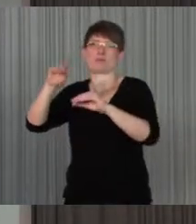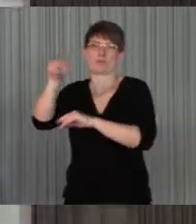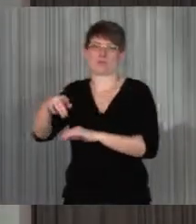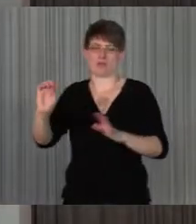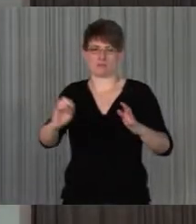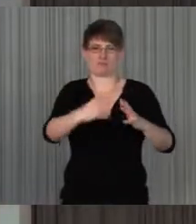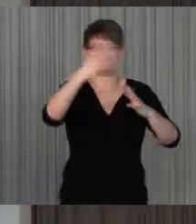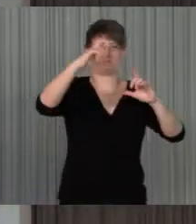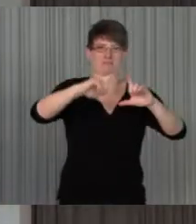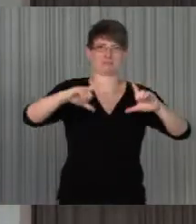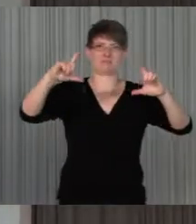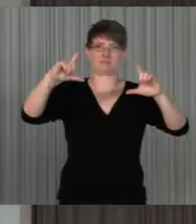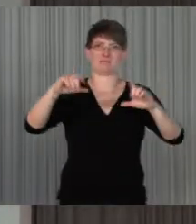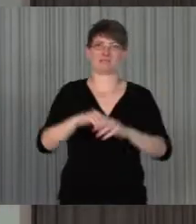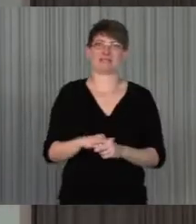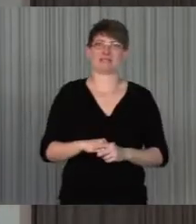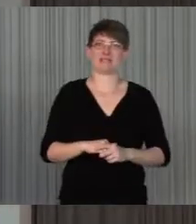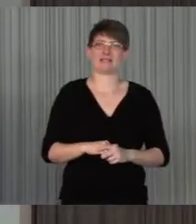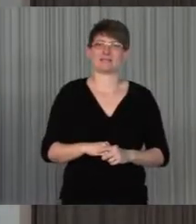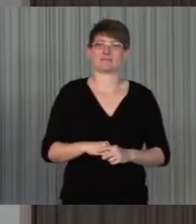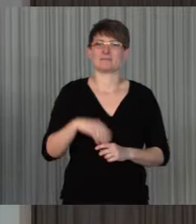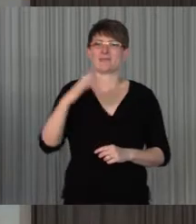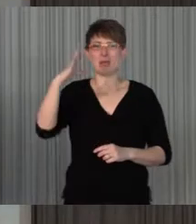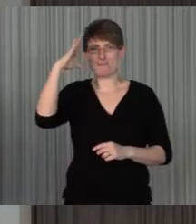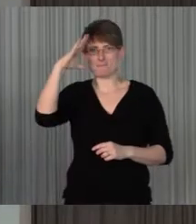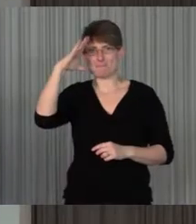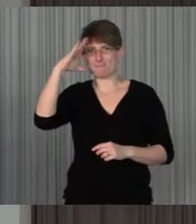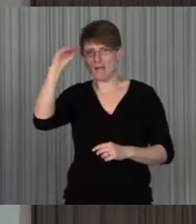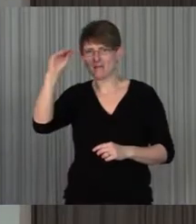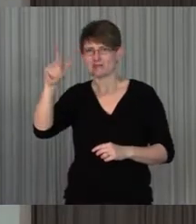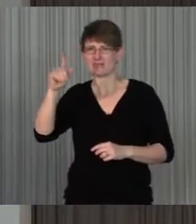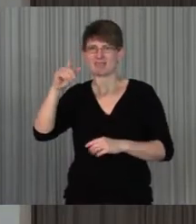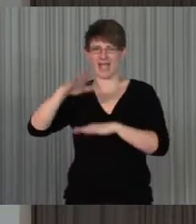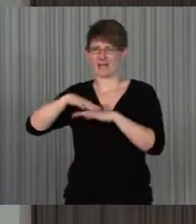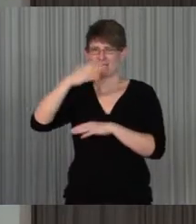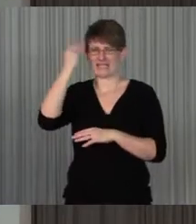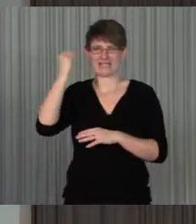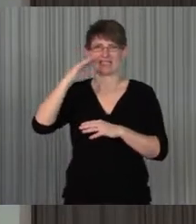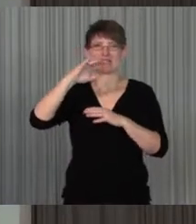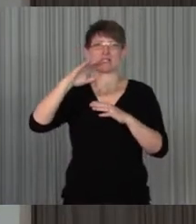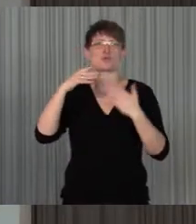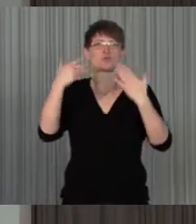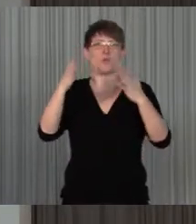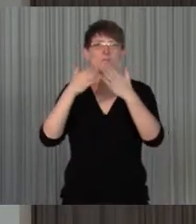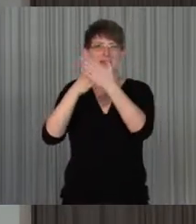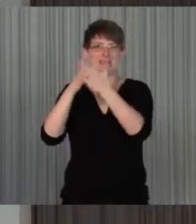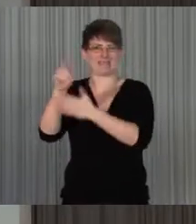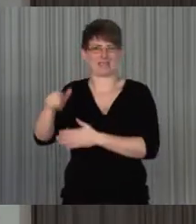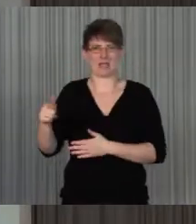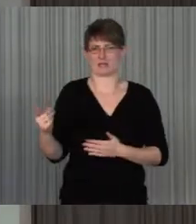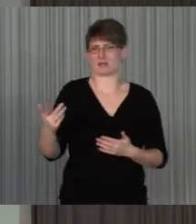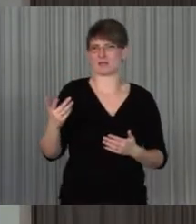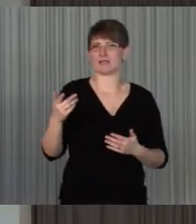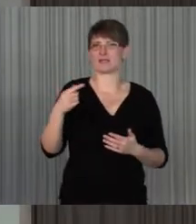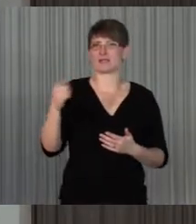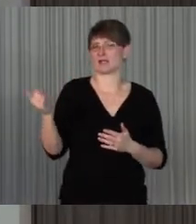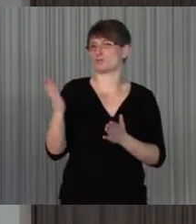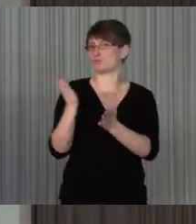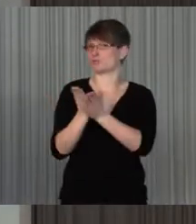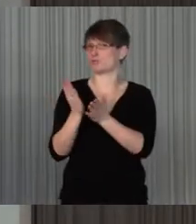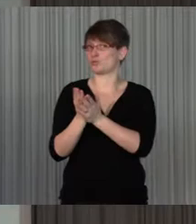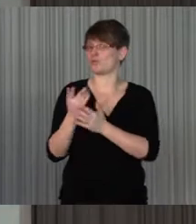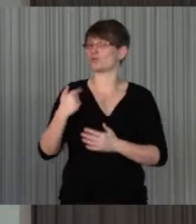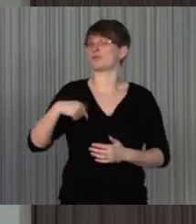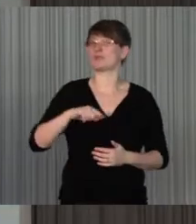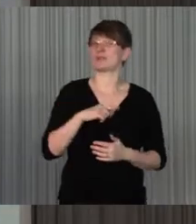so behindert, weiß, den Namen haben wir ja gestern auch schon eingegangen, das brauche ich gar nicht mal erklären, ich finde,